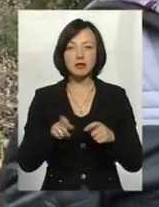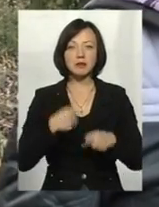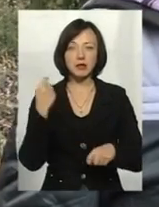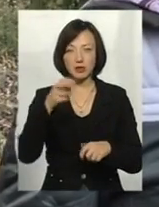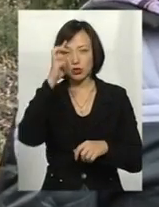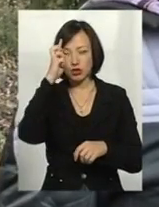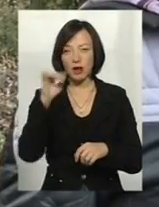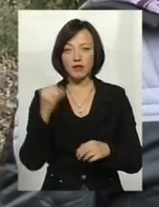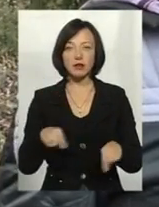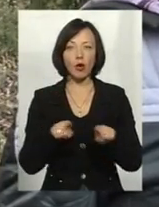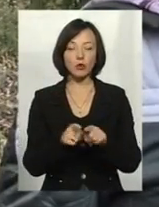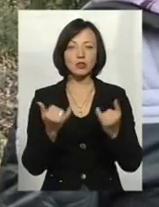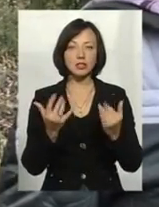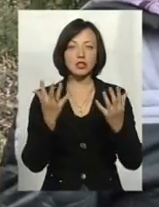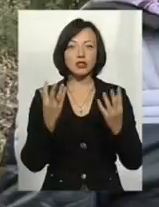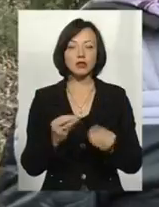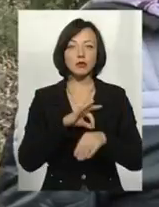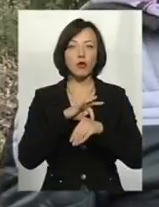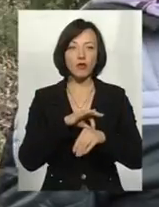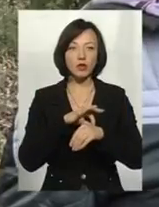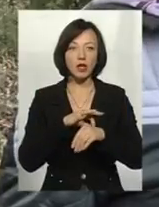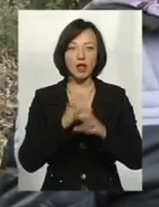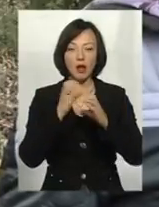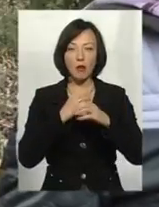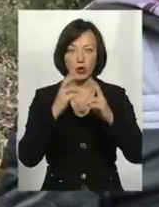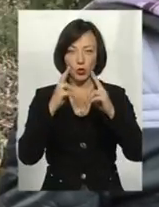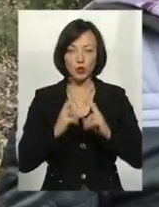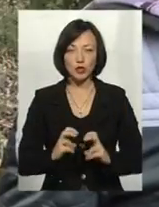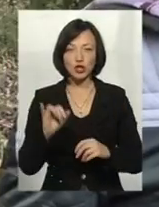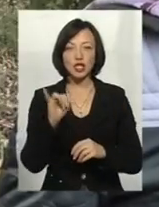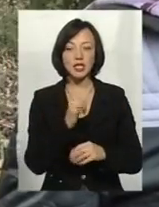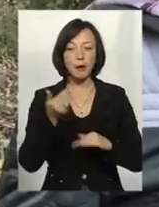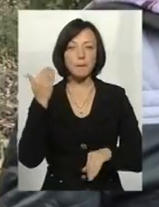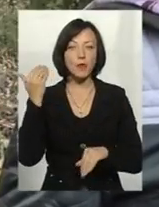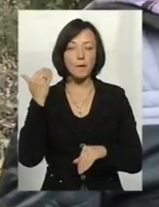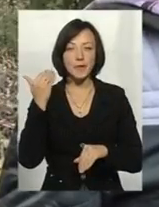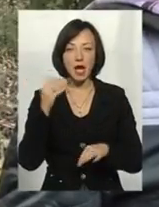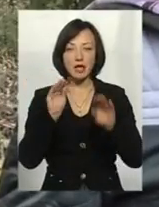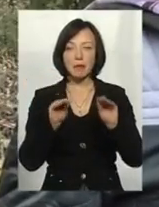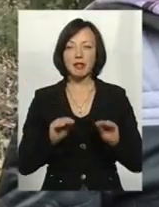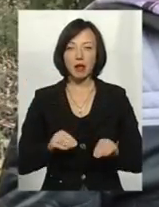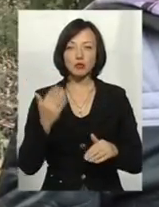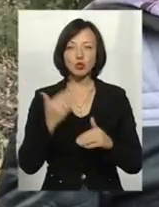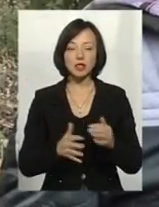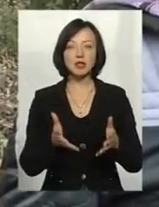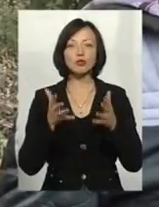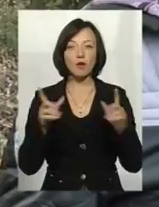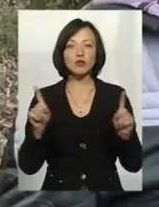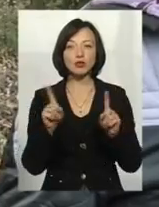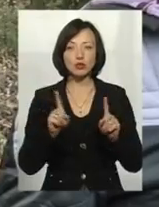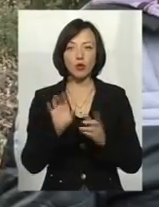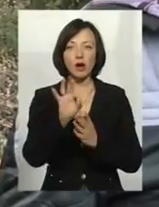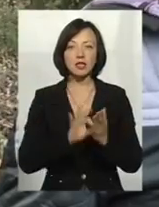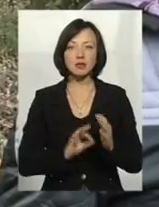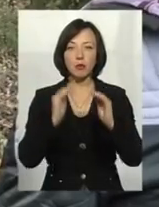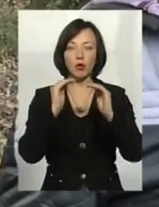держави. Також на даний час проводяться інструментально-лабораторні дослідження і з попередніми даними вже з'ясовано, що різко